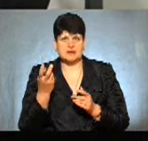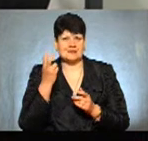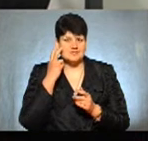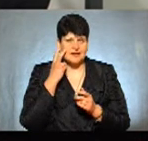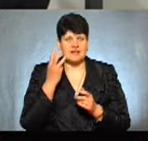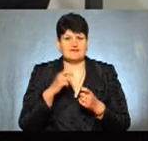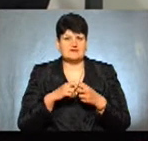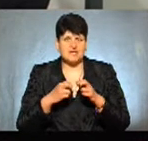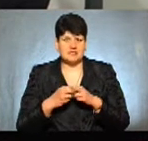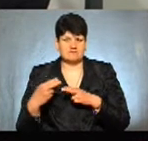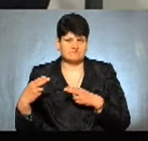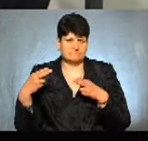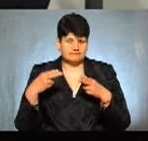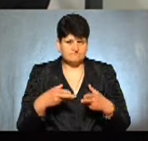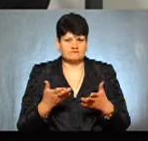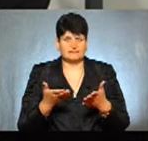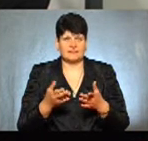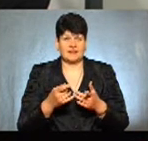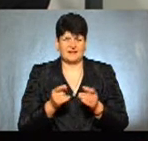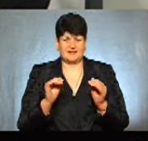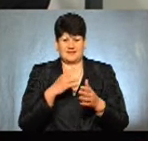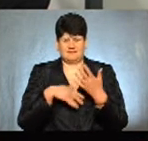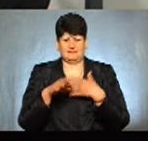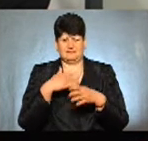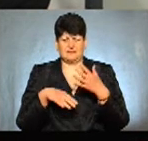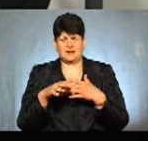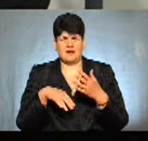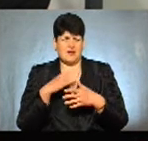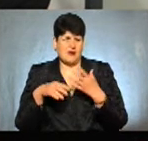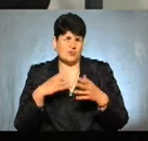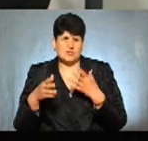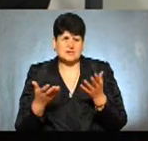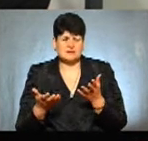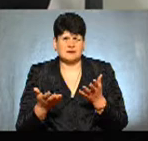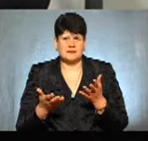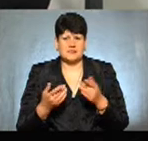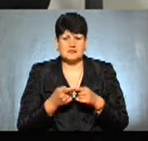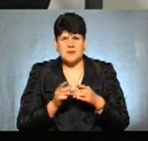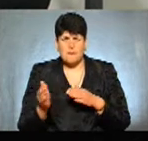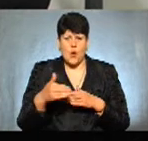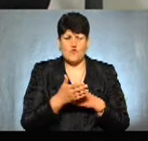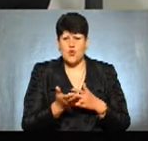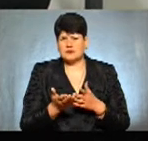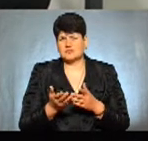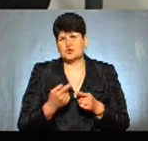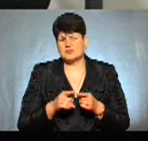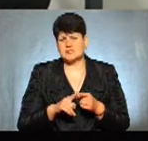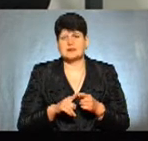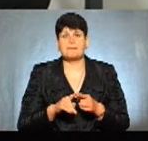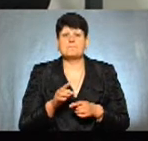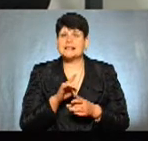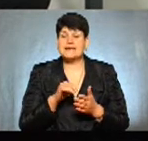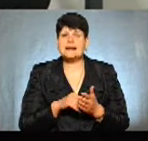Франківська. І коли такий невеличкий хаос на цих поворотах, саме більше питання було